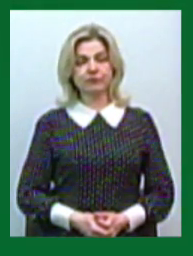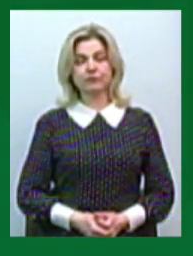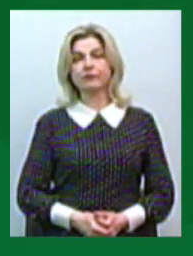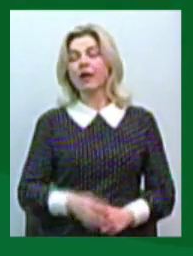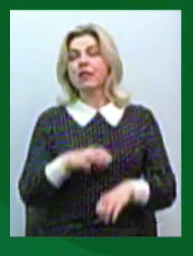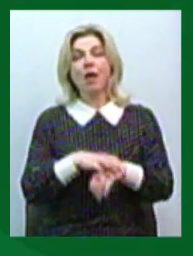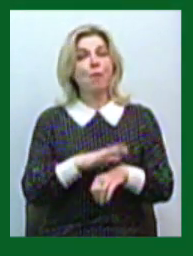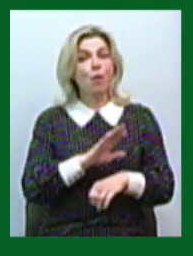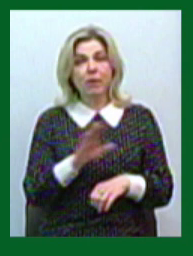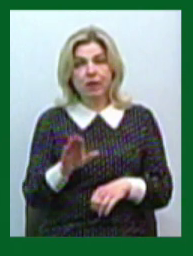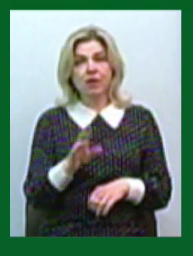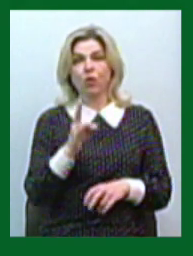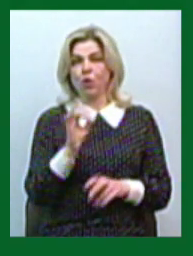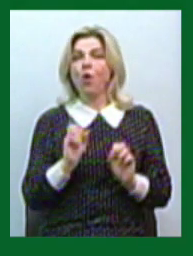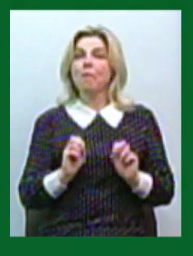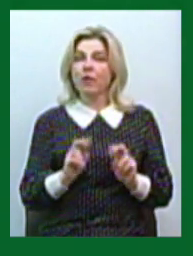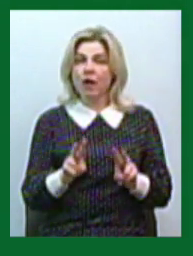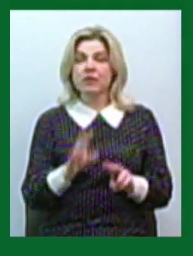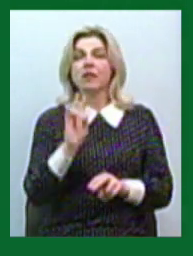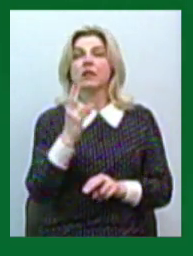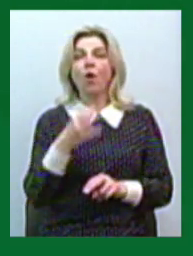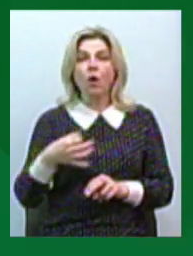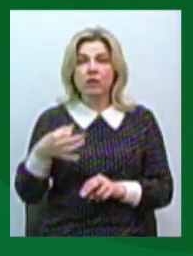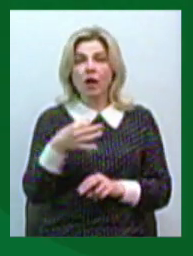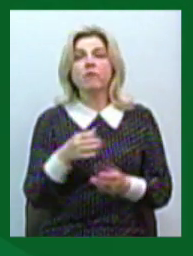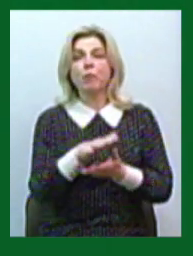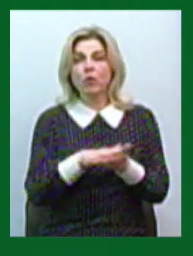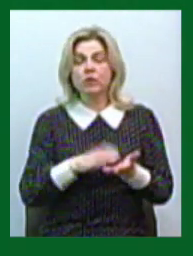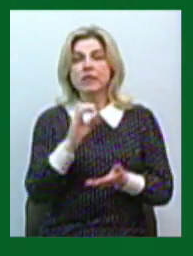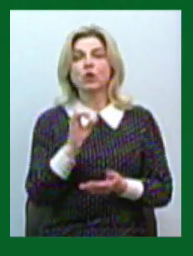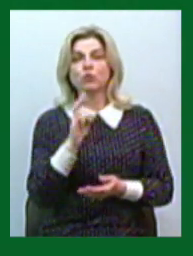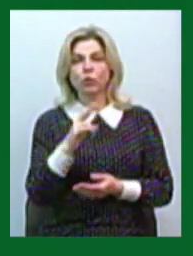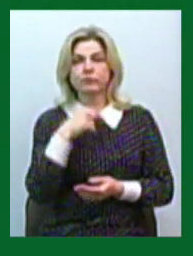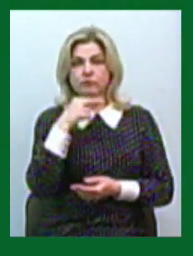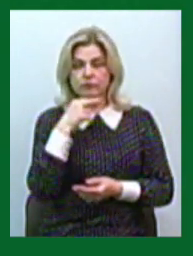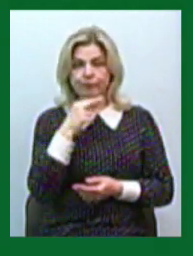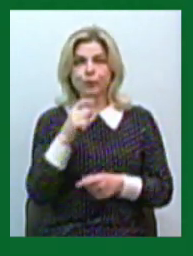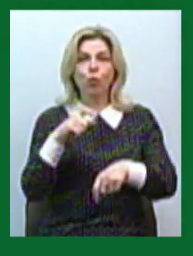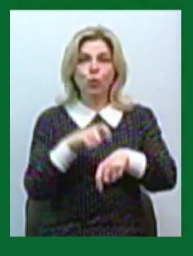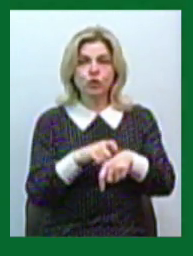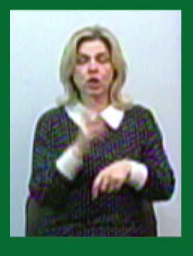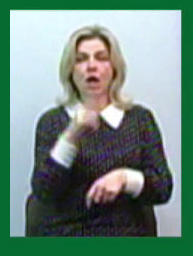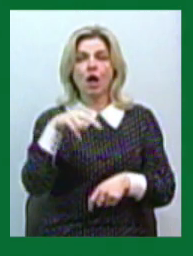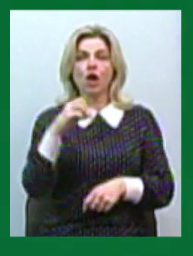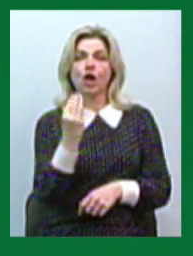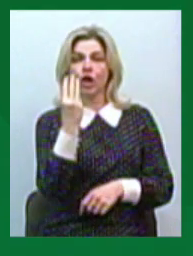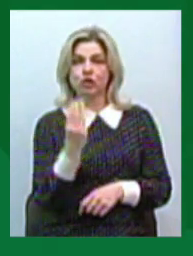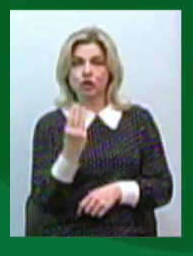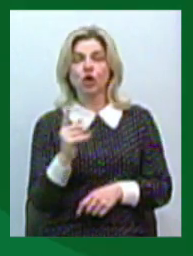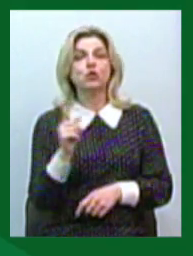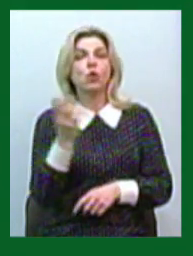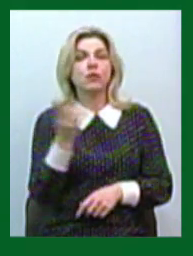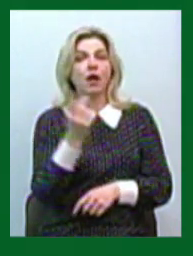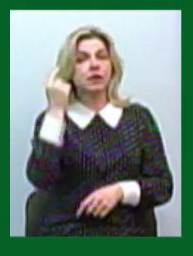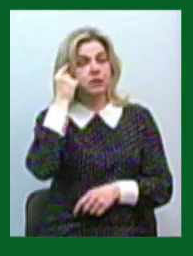Непомітні, але небезпечні. На Миколаївщині триває сезон активності укусів кліщами. Що варто знати та